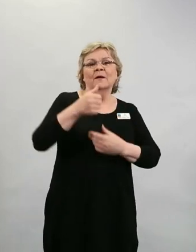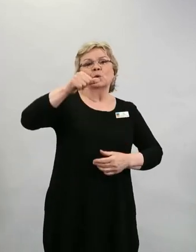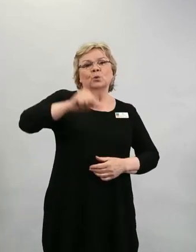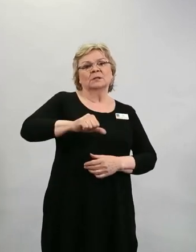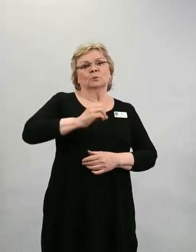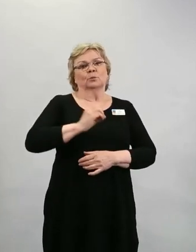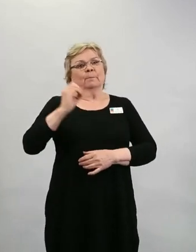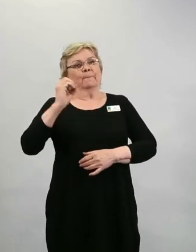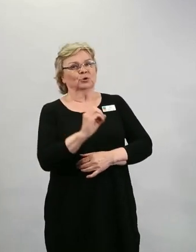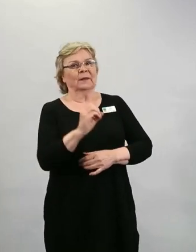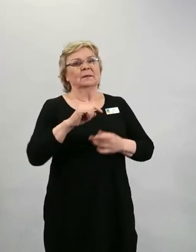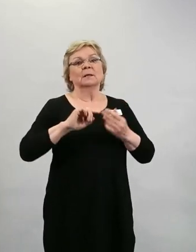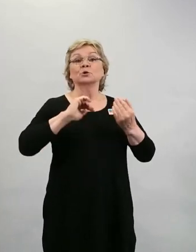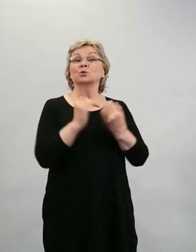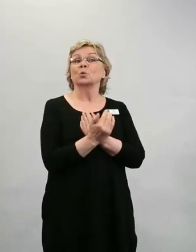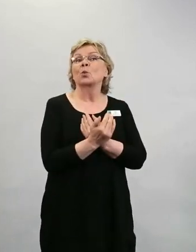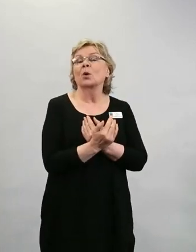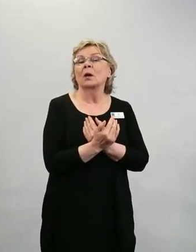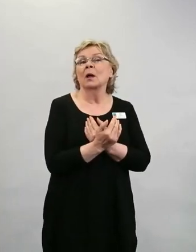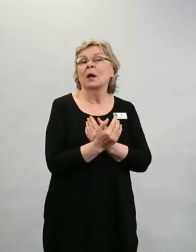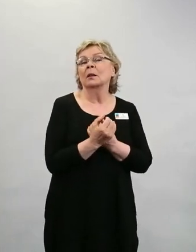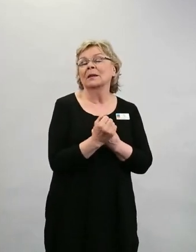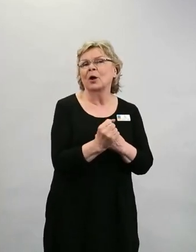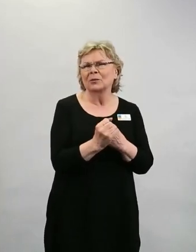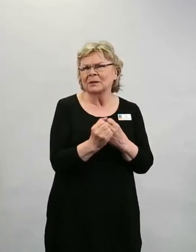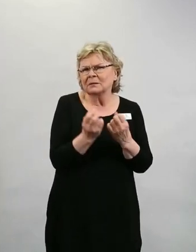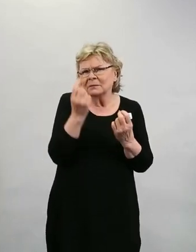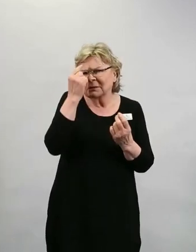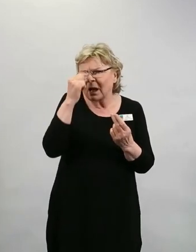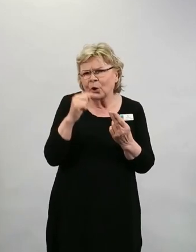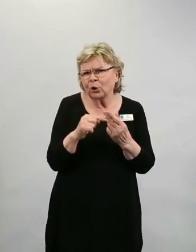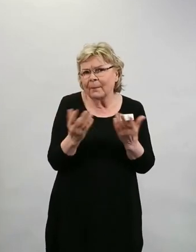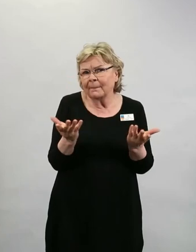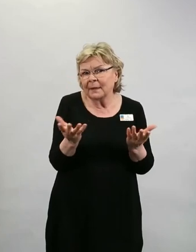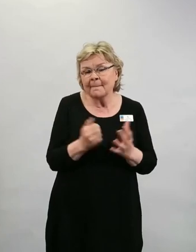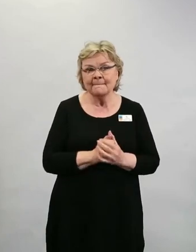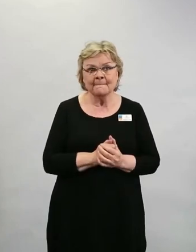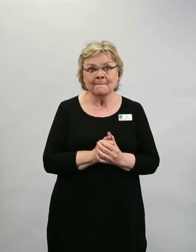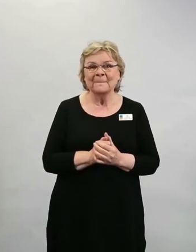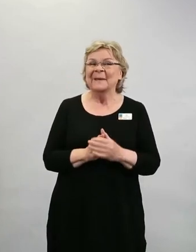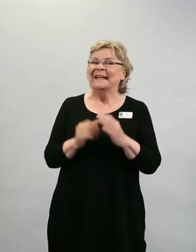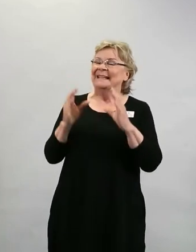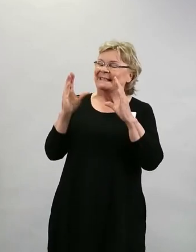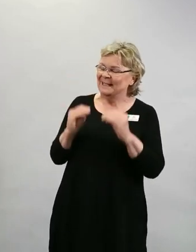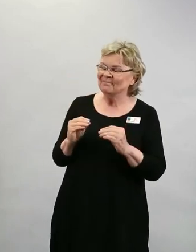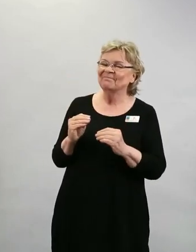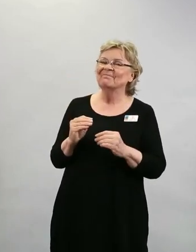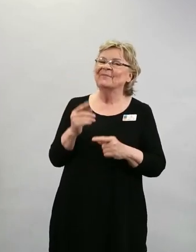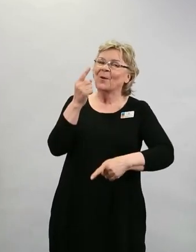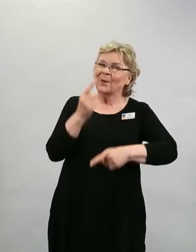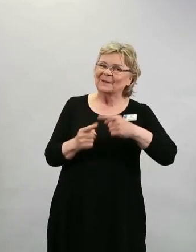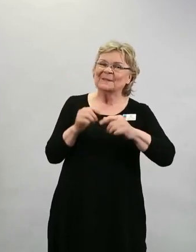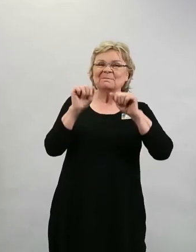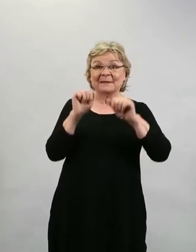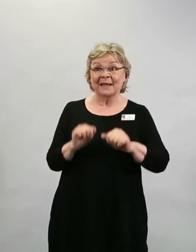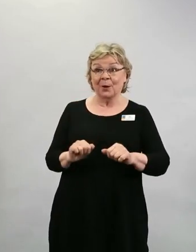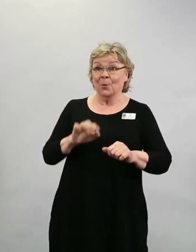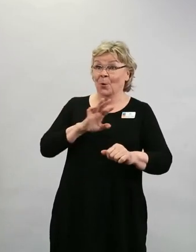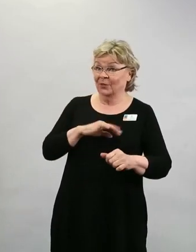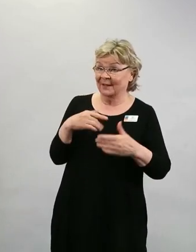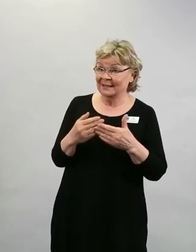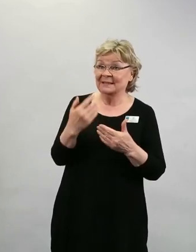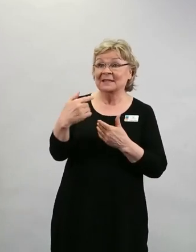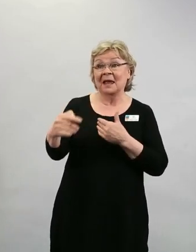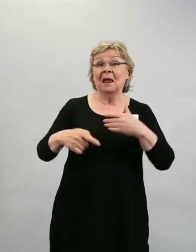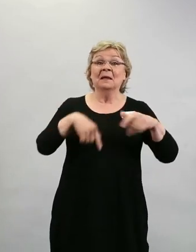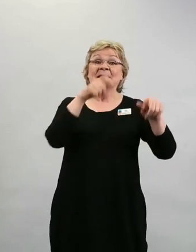prosenttia, niin mitä se itse asiassa tarkoittaa? Olisi pitänyt taas ottaa se algoritmin mukaan, viime kerralla se käytiin